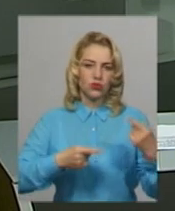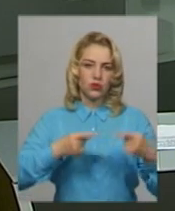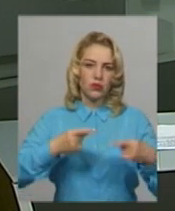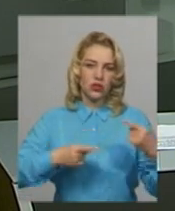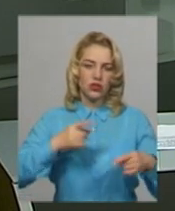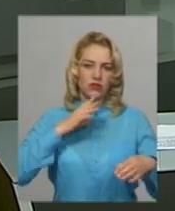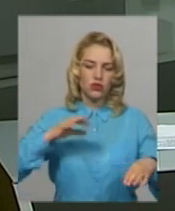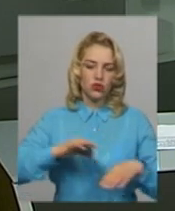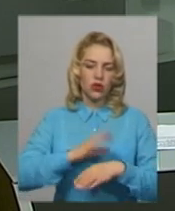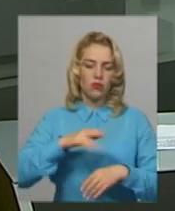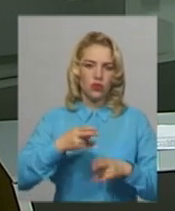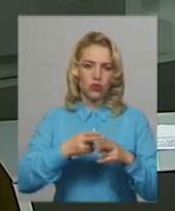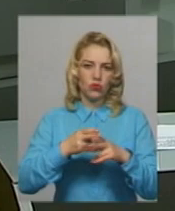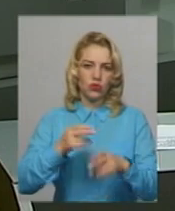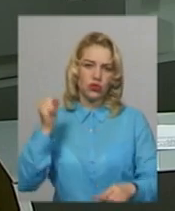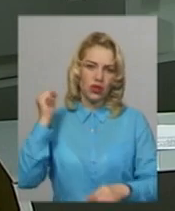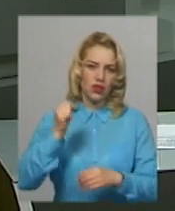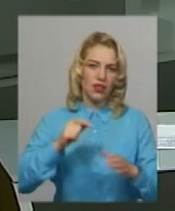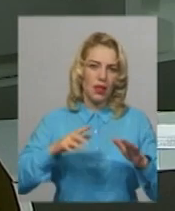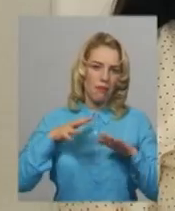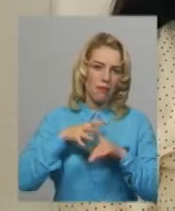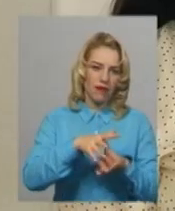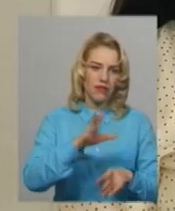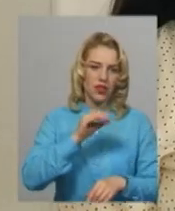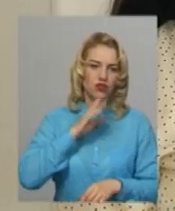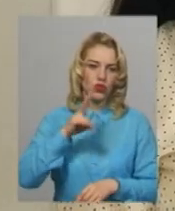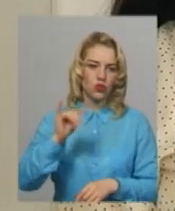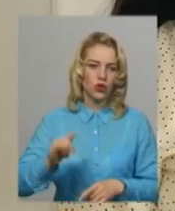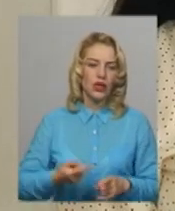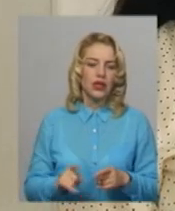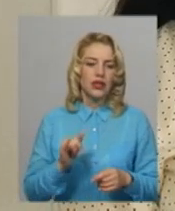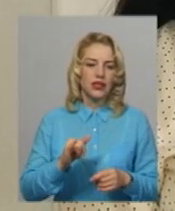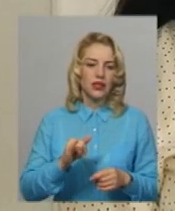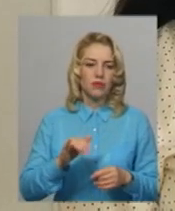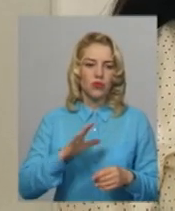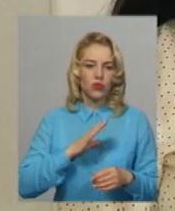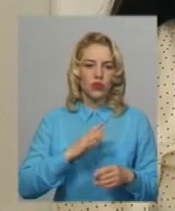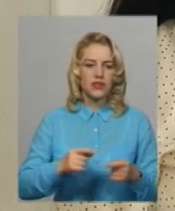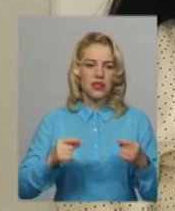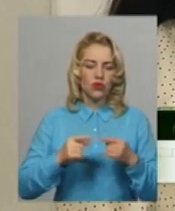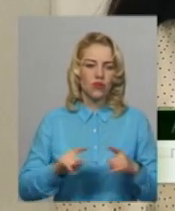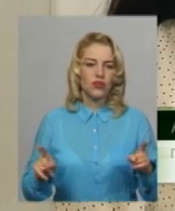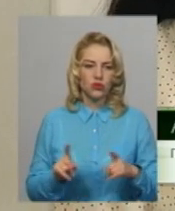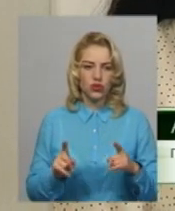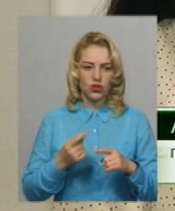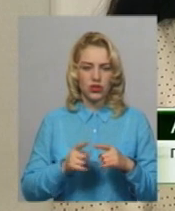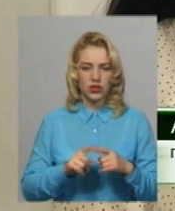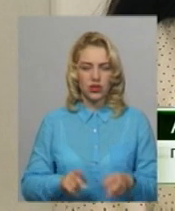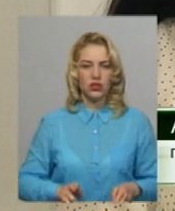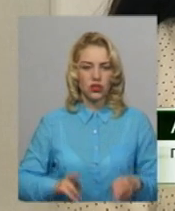дружиною, потім взяв ножа та напав на неї. «В ході досудового розслідування встановлено, що вказаний